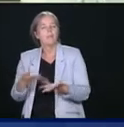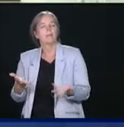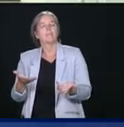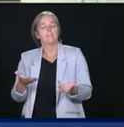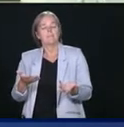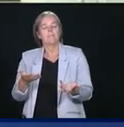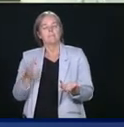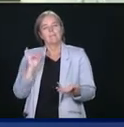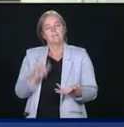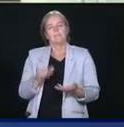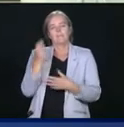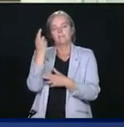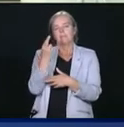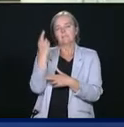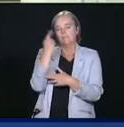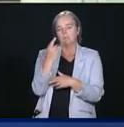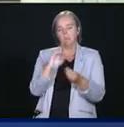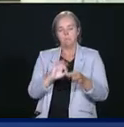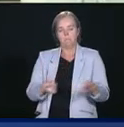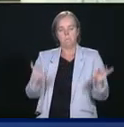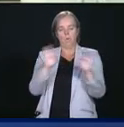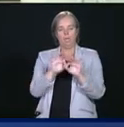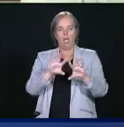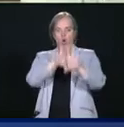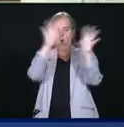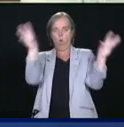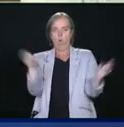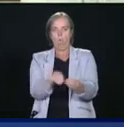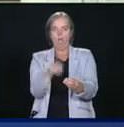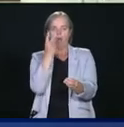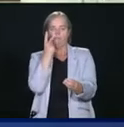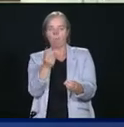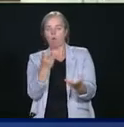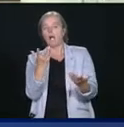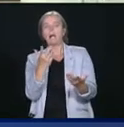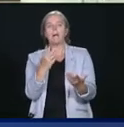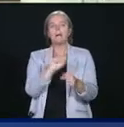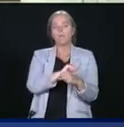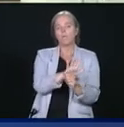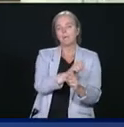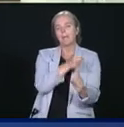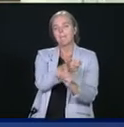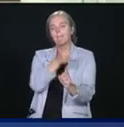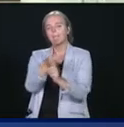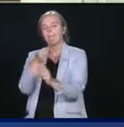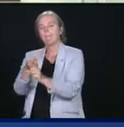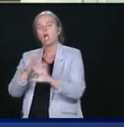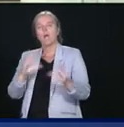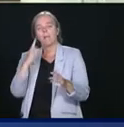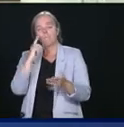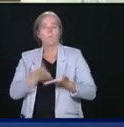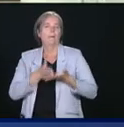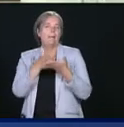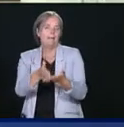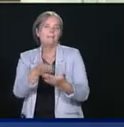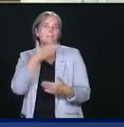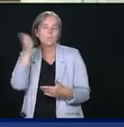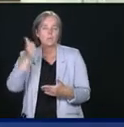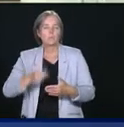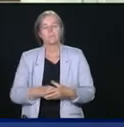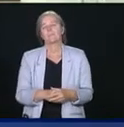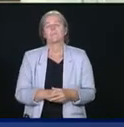comment les gens sont affectés par la COVID-19. Ce sera très important pour l'avenir. Depuis les tout débuts, les